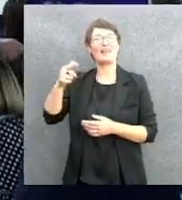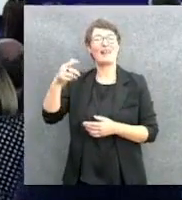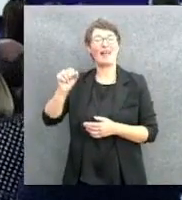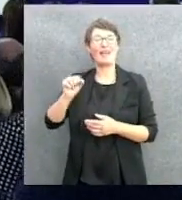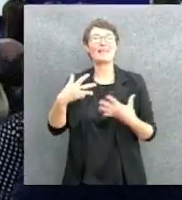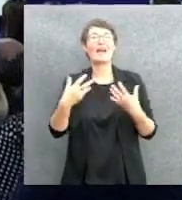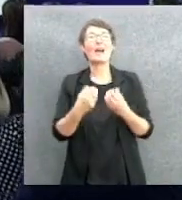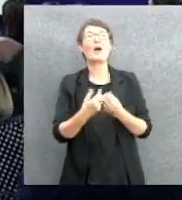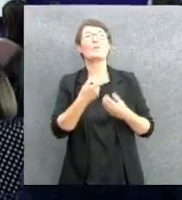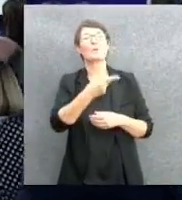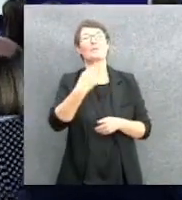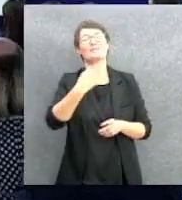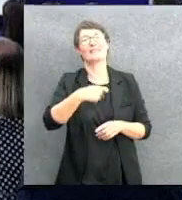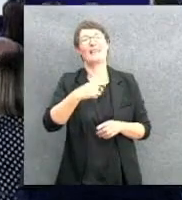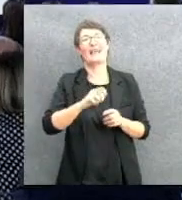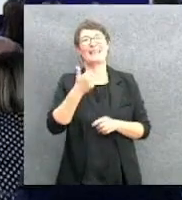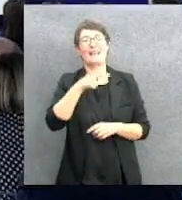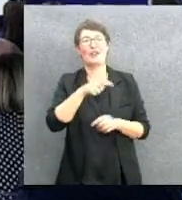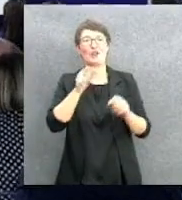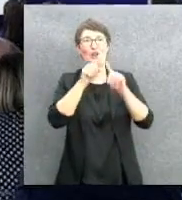Marcello Minenna, prego.